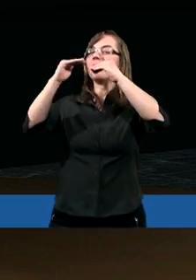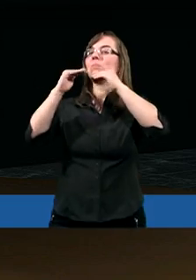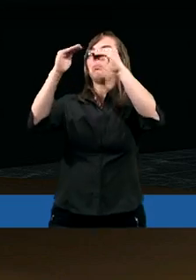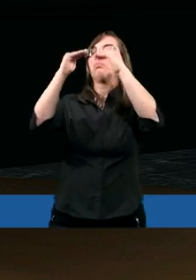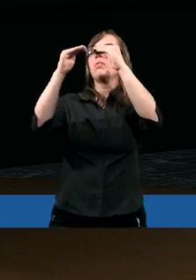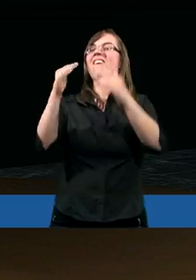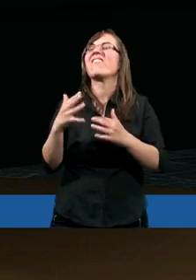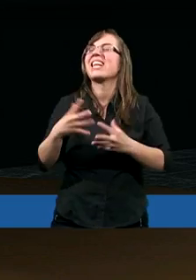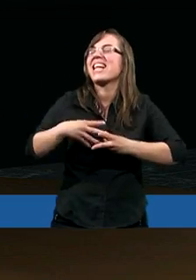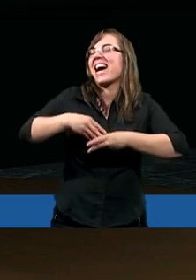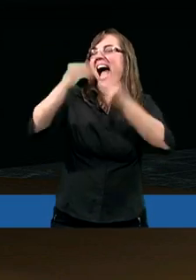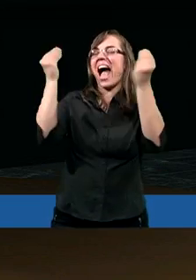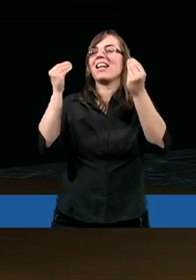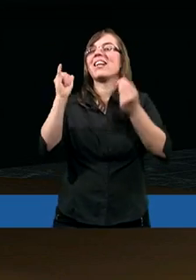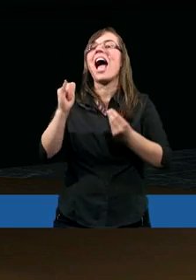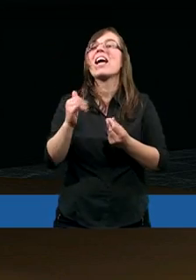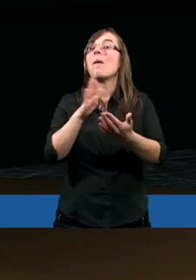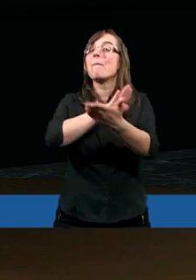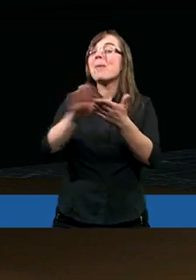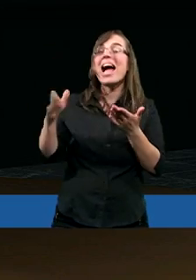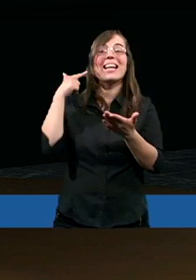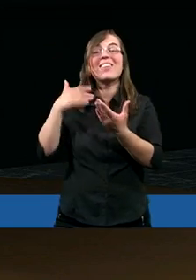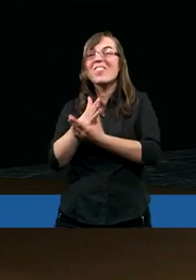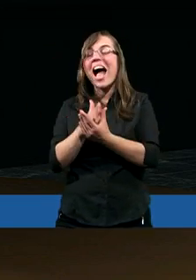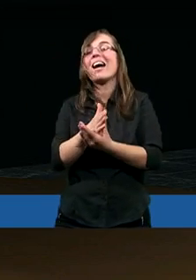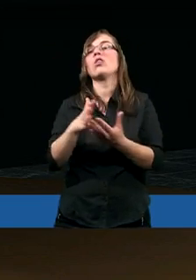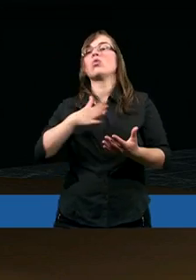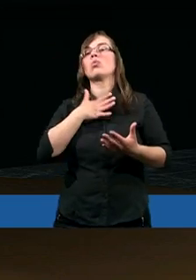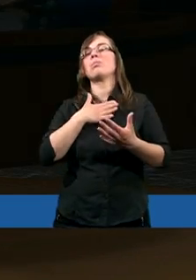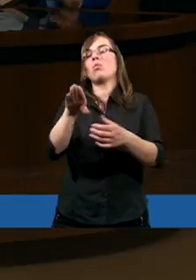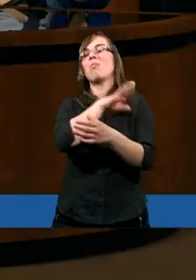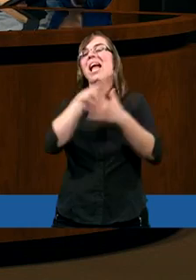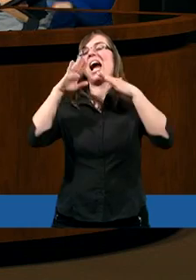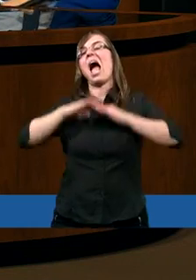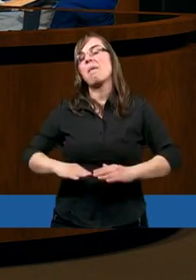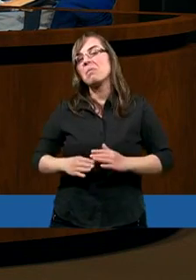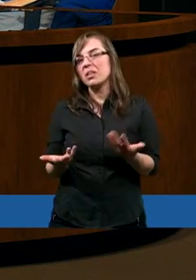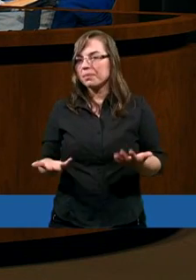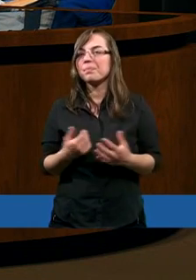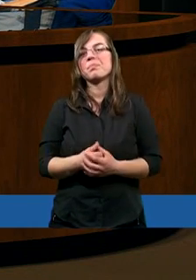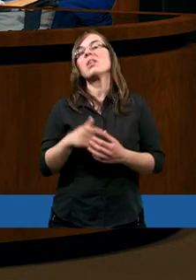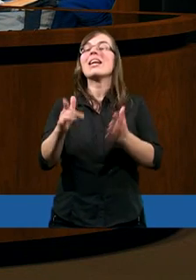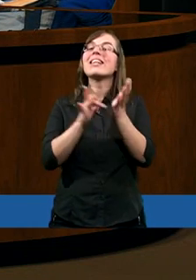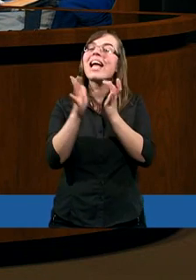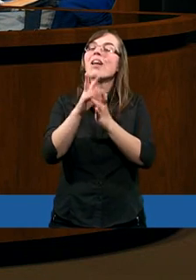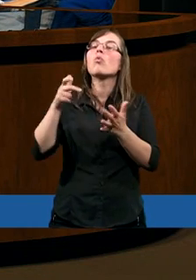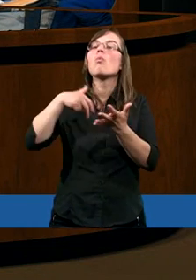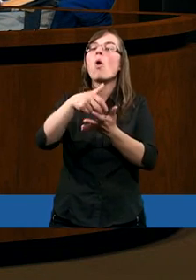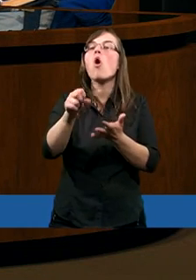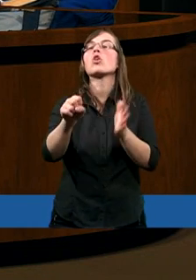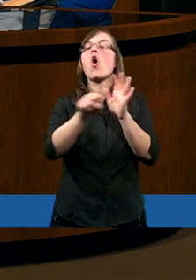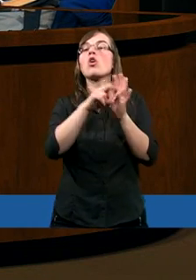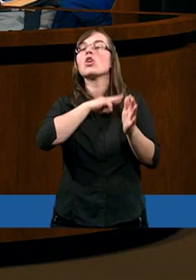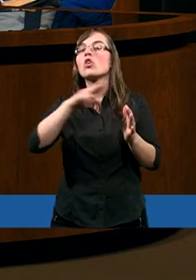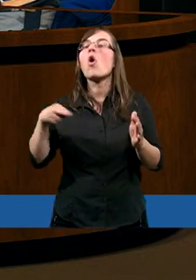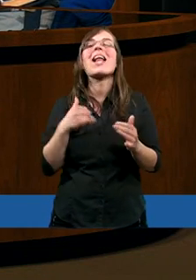umrze, bo stanie się bezwartościowa. Czyli z naszej strony jakiś wysiłek jest potrzebny? No